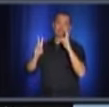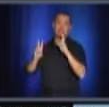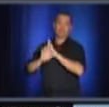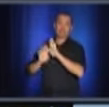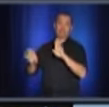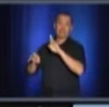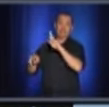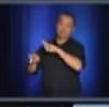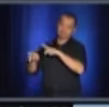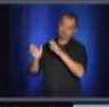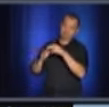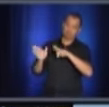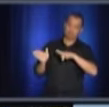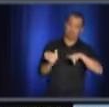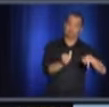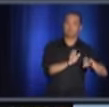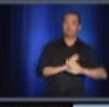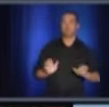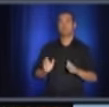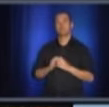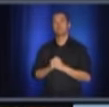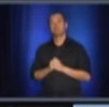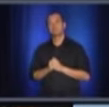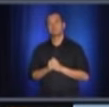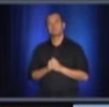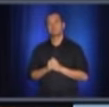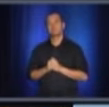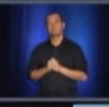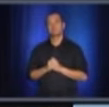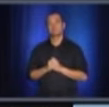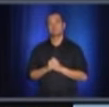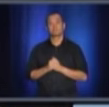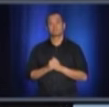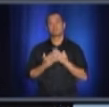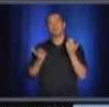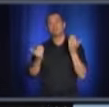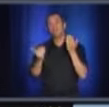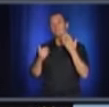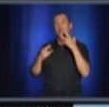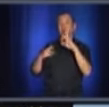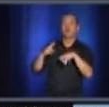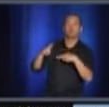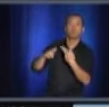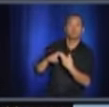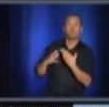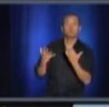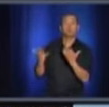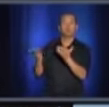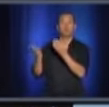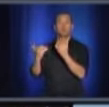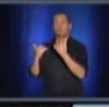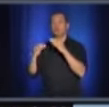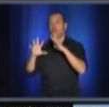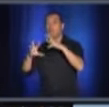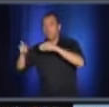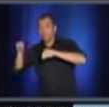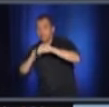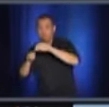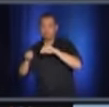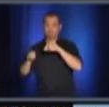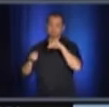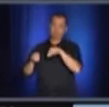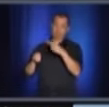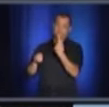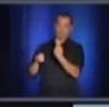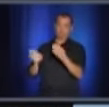'on peut, soit déplacer des gens ou les mettre en attente d'un résultat, qu'on puisse avoir accès à des chambres simples. Le